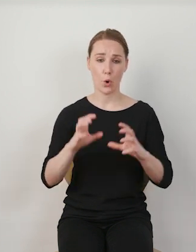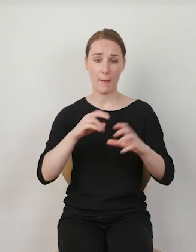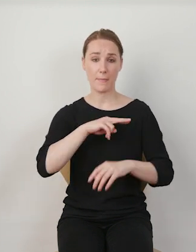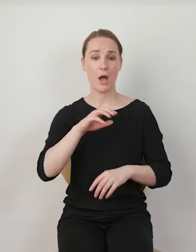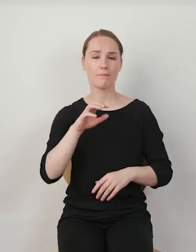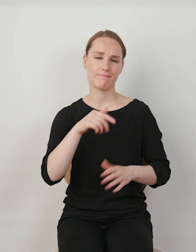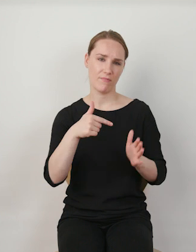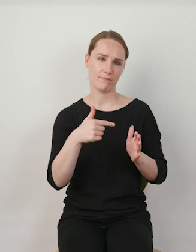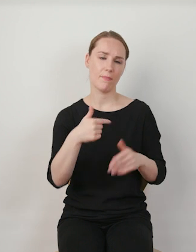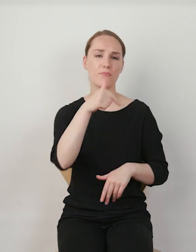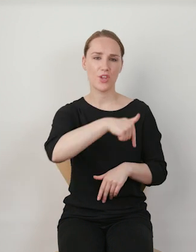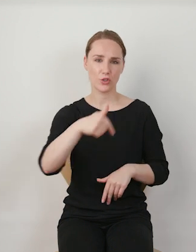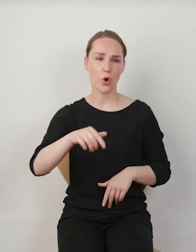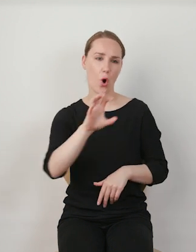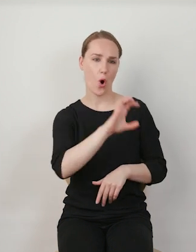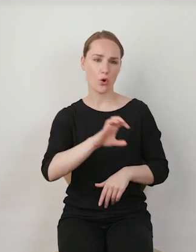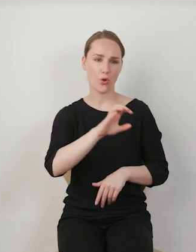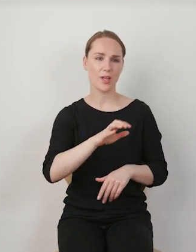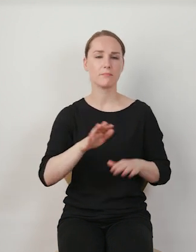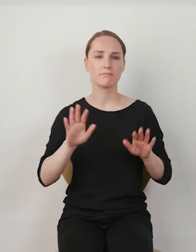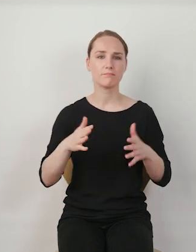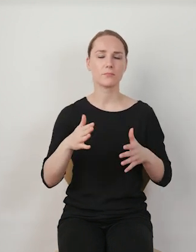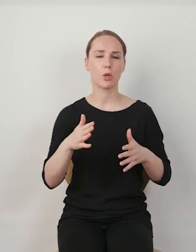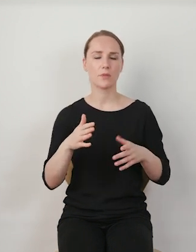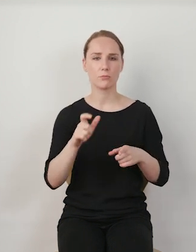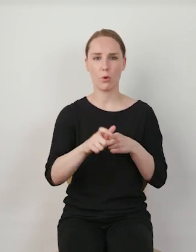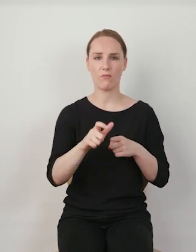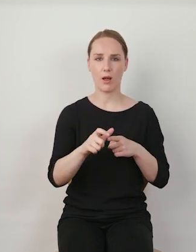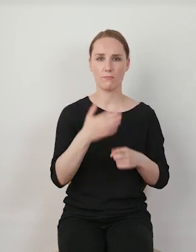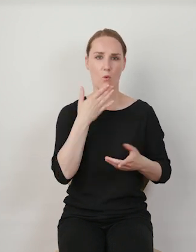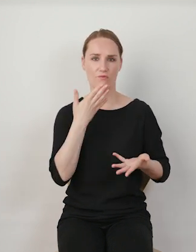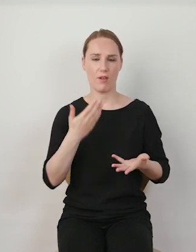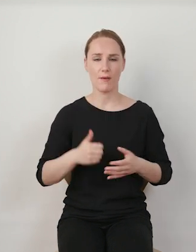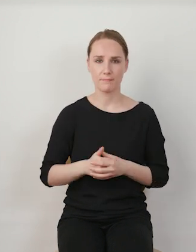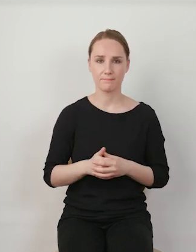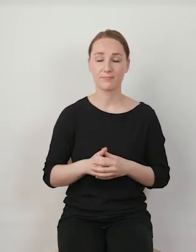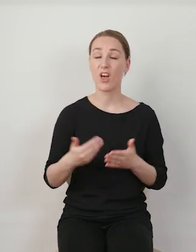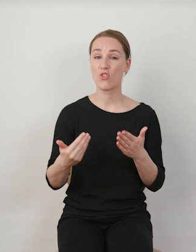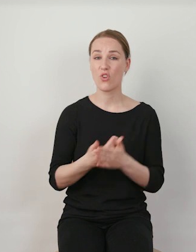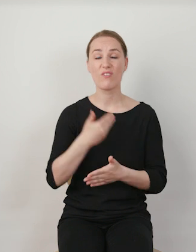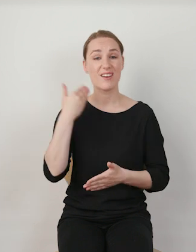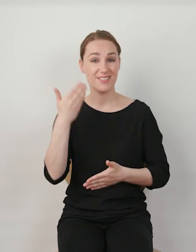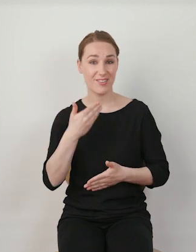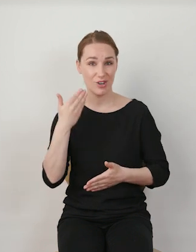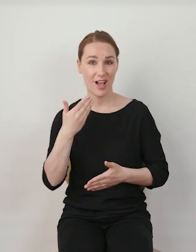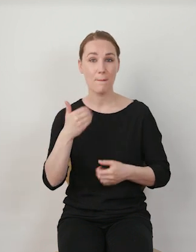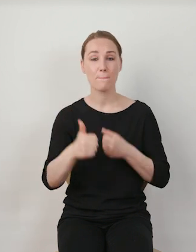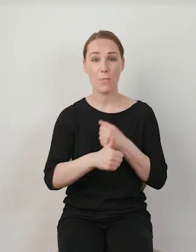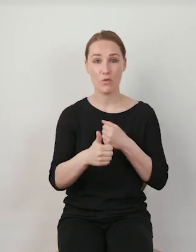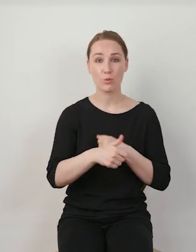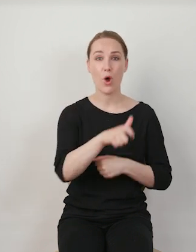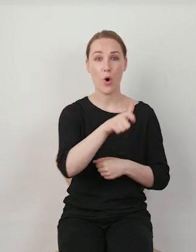te tiktoki, jakbyśmy wyrzucali z siebie słowa. I ta nowa retoryka prowadzi do tego, że twórcy tiktokowi